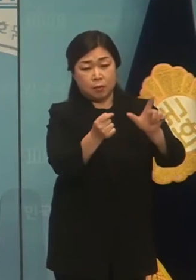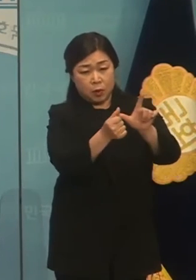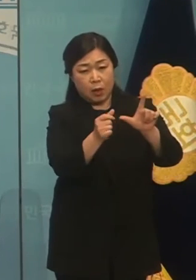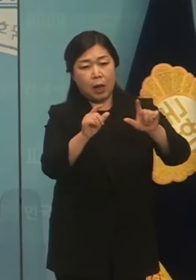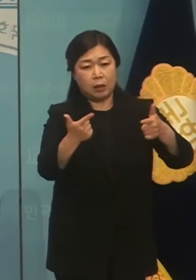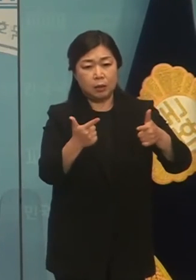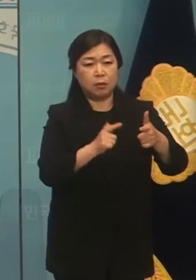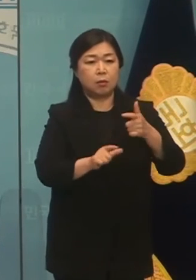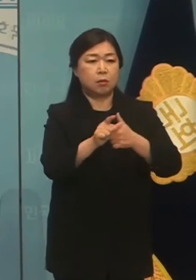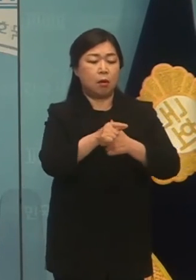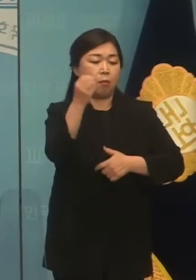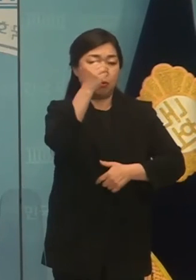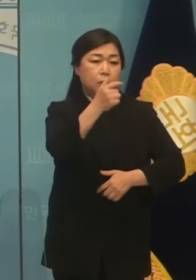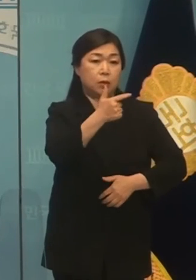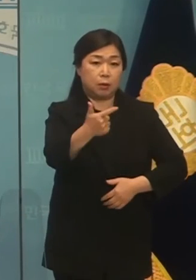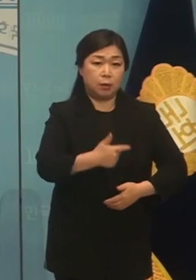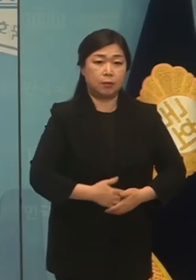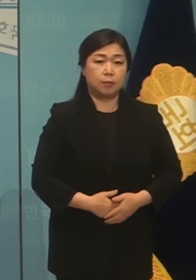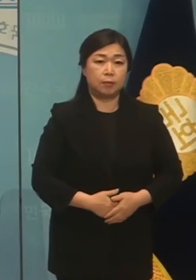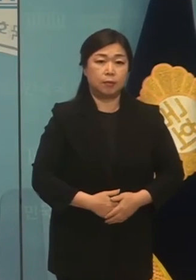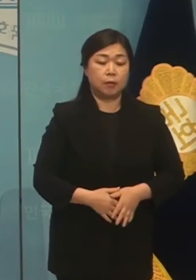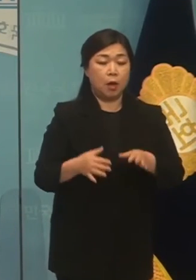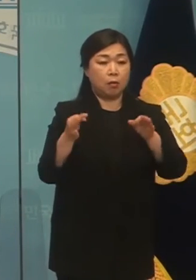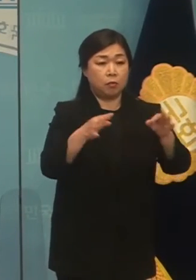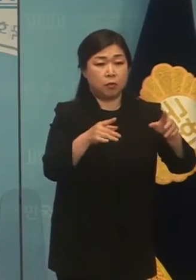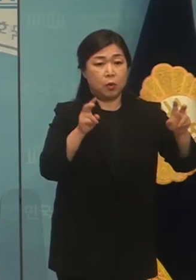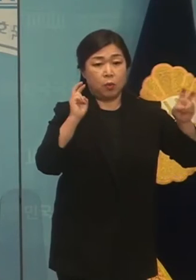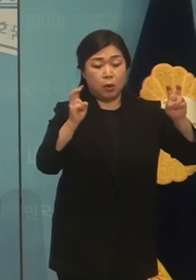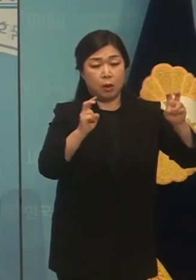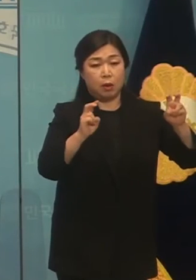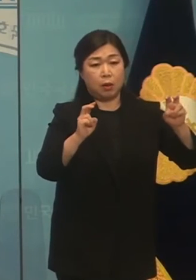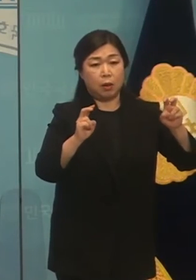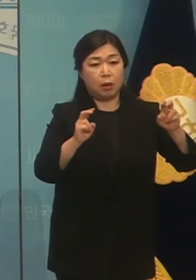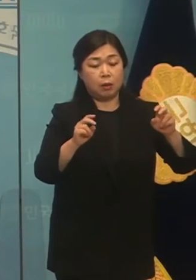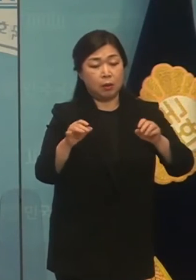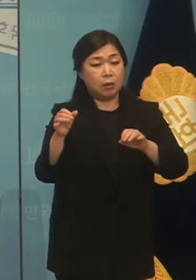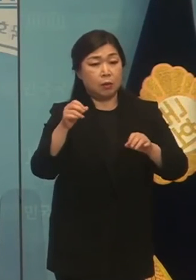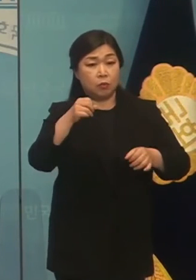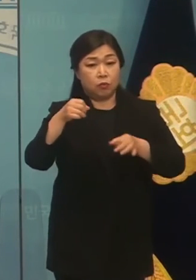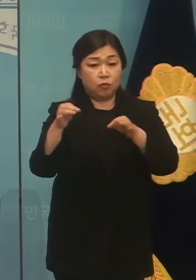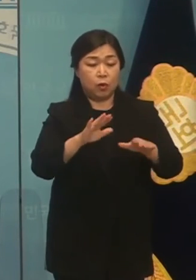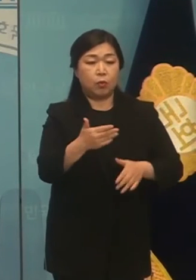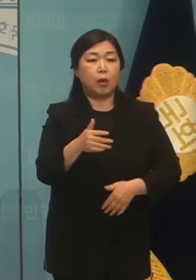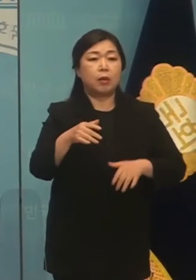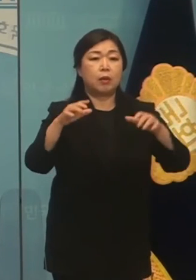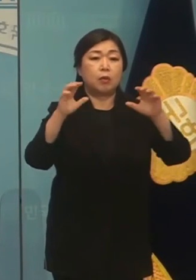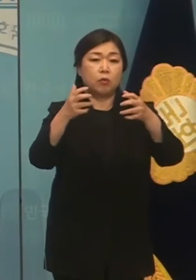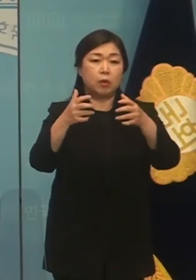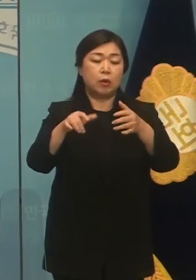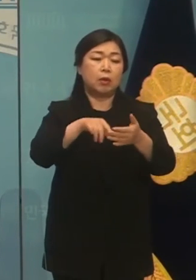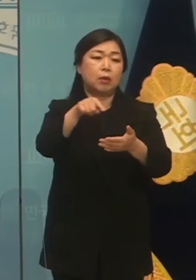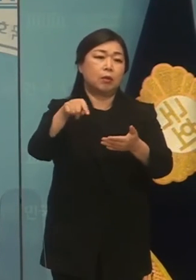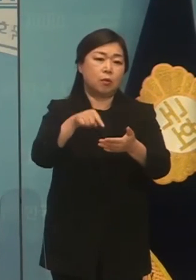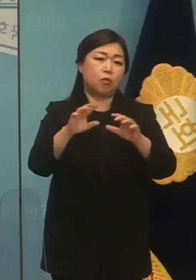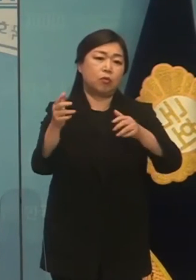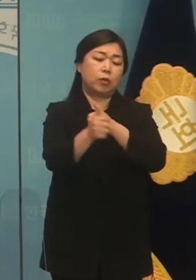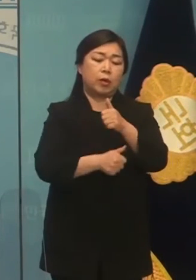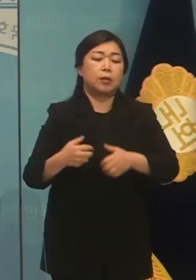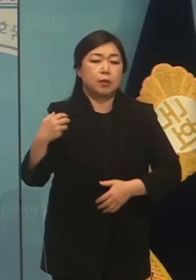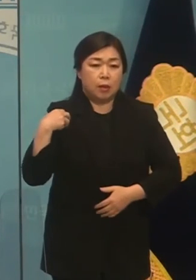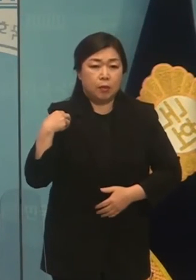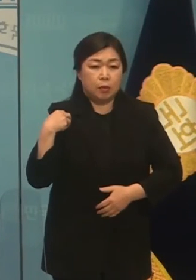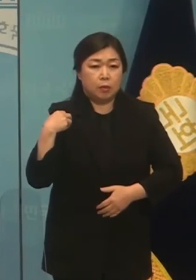퍼져가고 있습니다. 투기 공화 후에 대한 작품의 상황에 대해 입법기관인 UKH준도 망한지